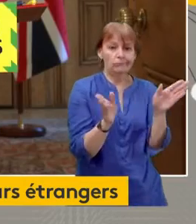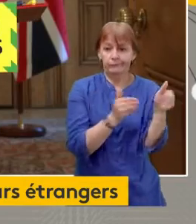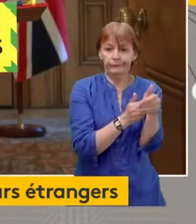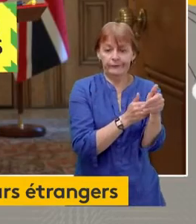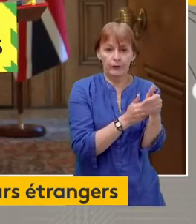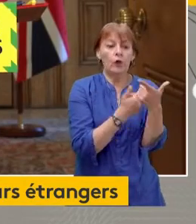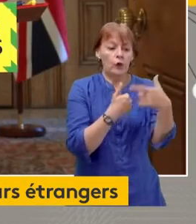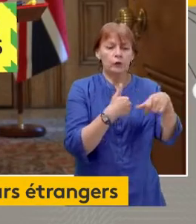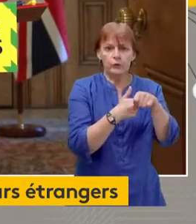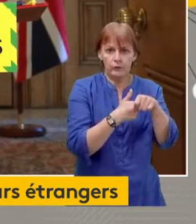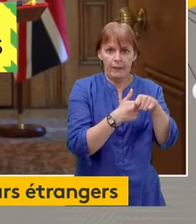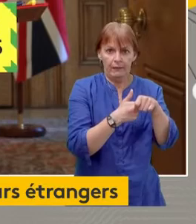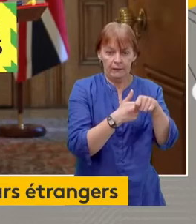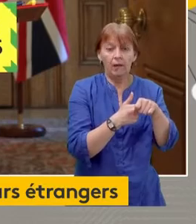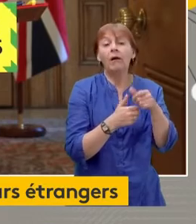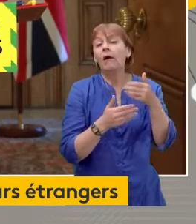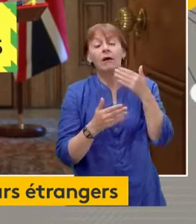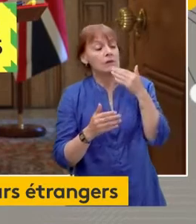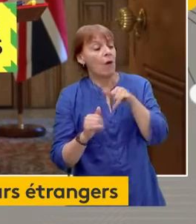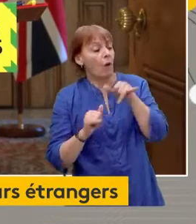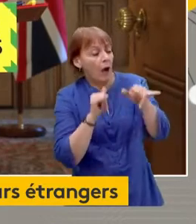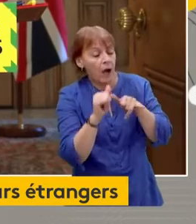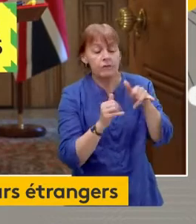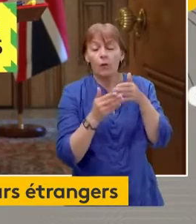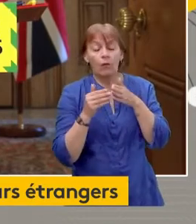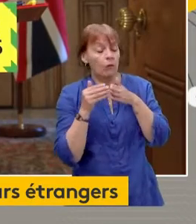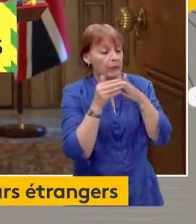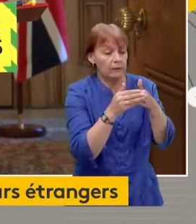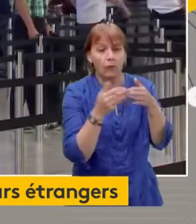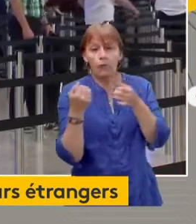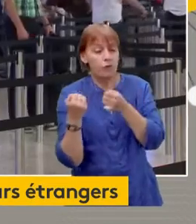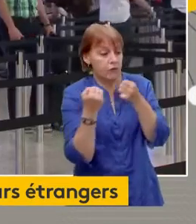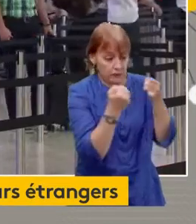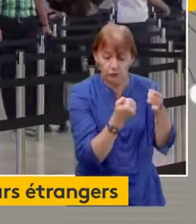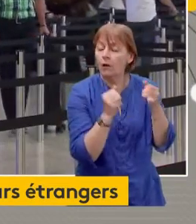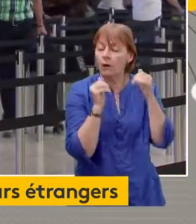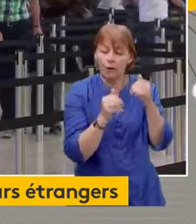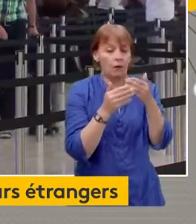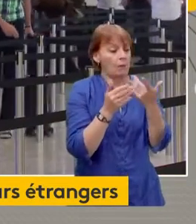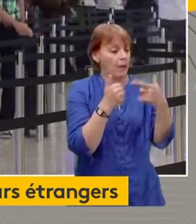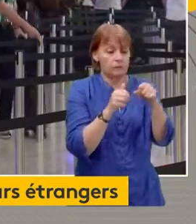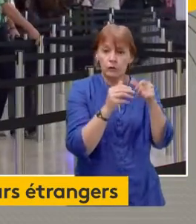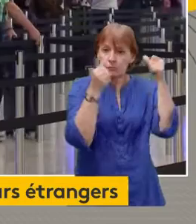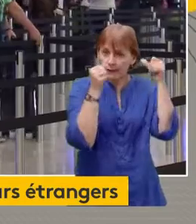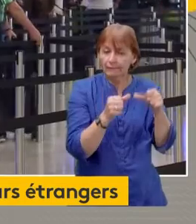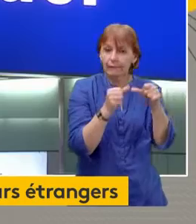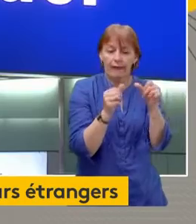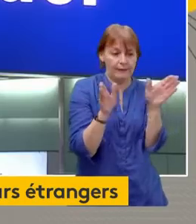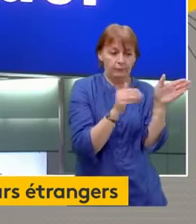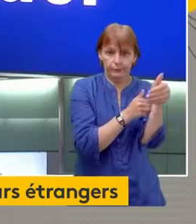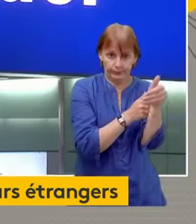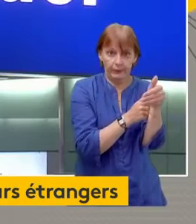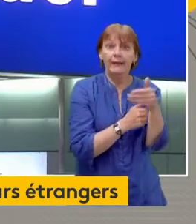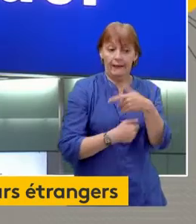ce soit par avion, par bateau ou par voiture, devra respecter une période de quarantaine de 14 jours à une adresse indiquée et les autorités pourront mener des contrôles